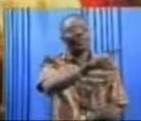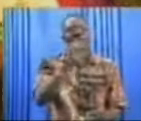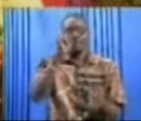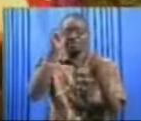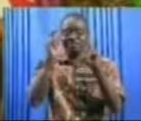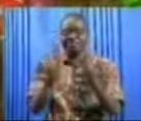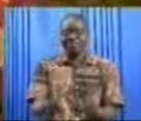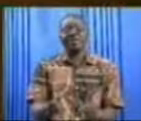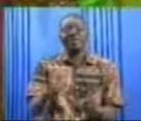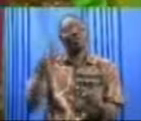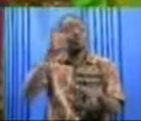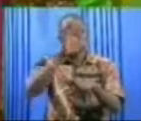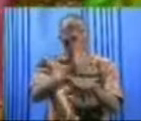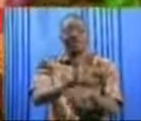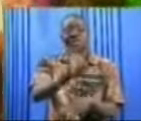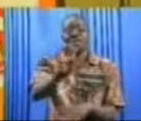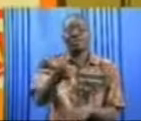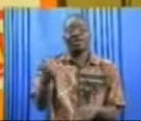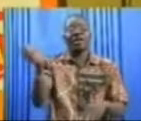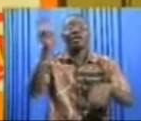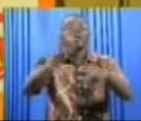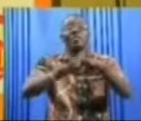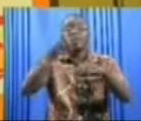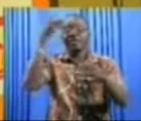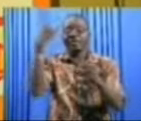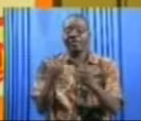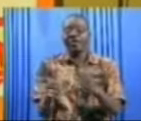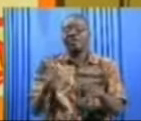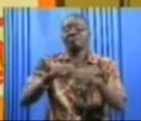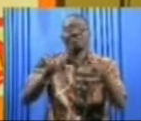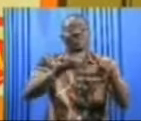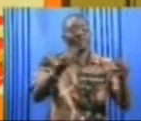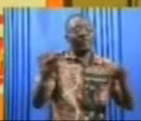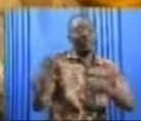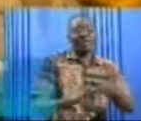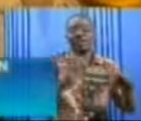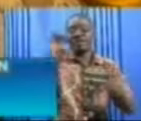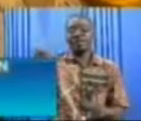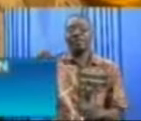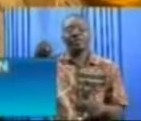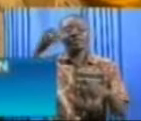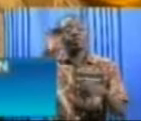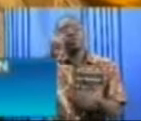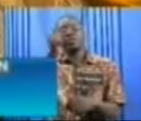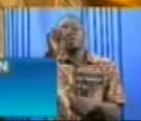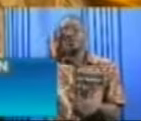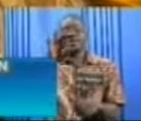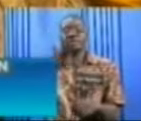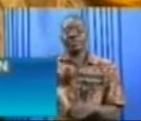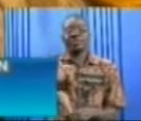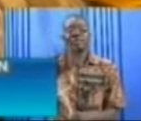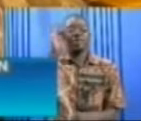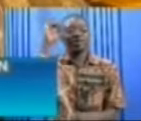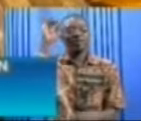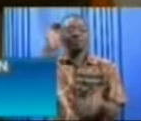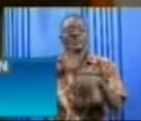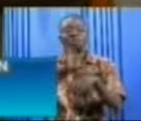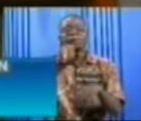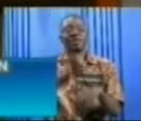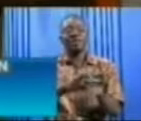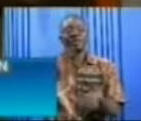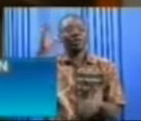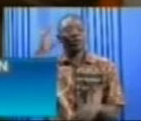au cours de cette soirée qui met fin aux différentes activités entrant dans le cadre du 19e tirage de la tranche commune en tente.